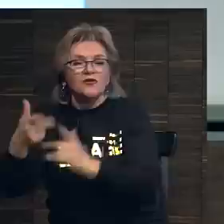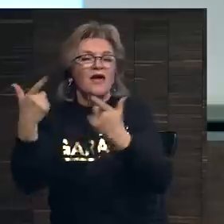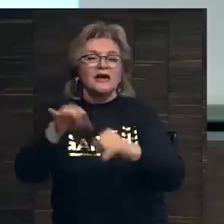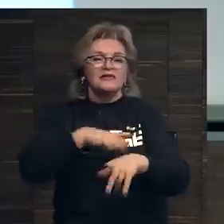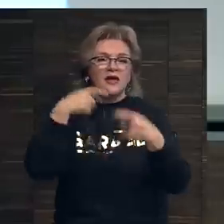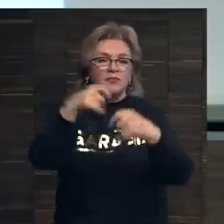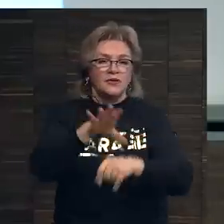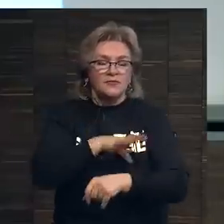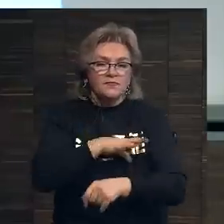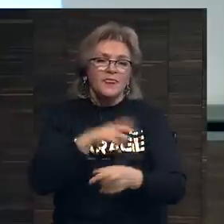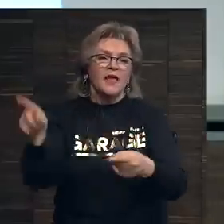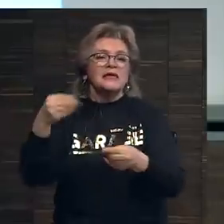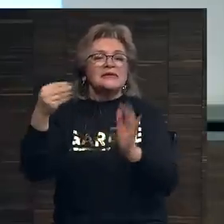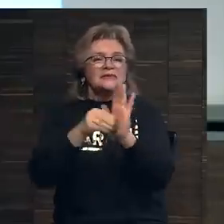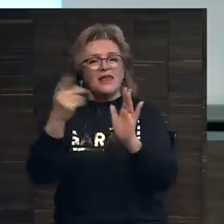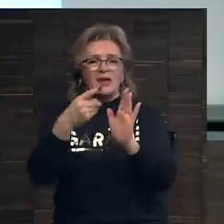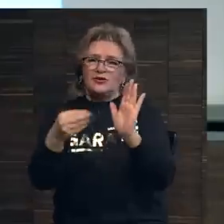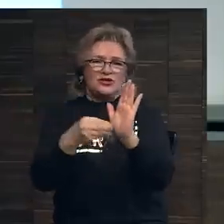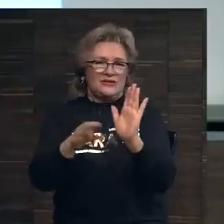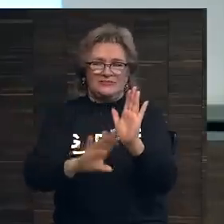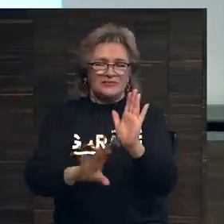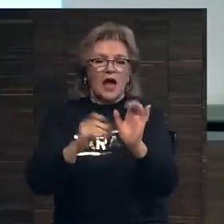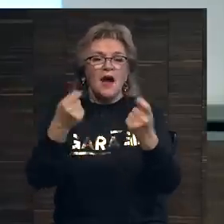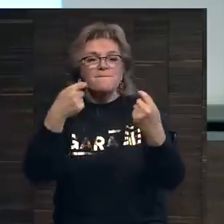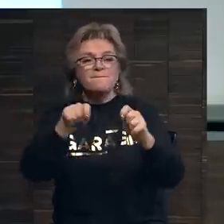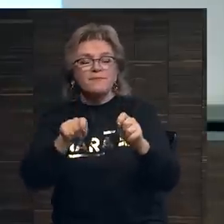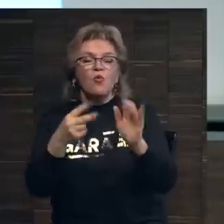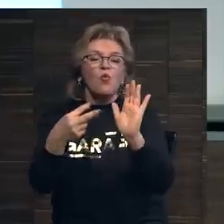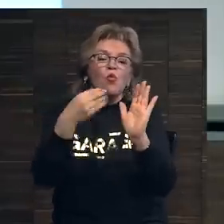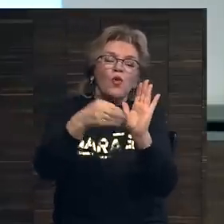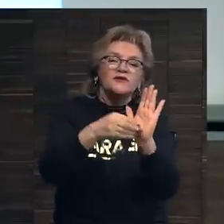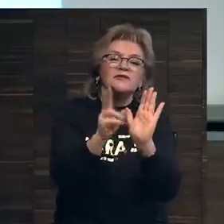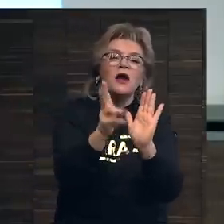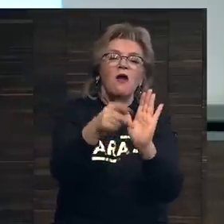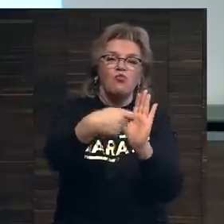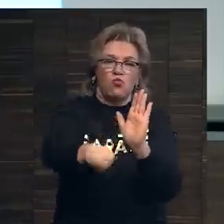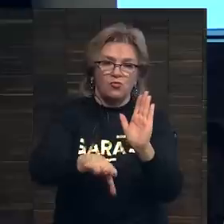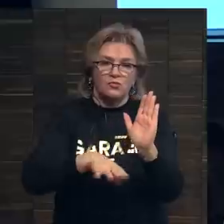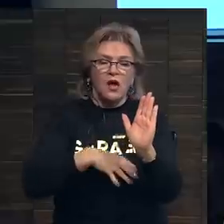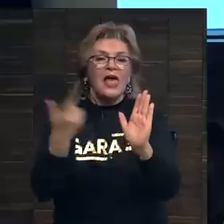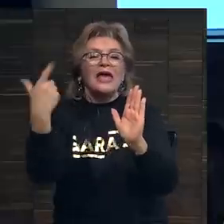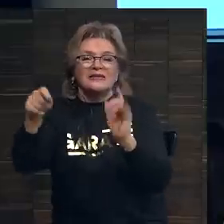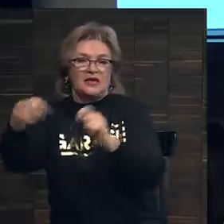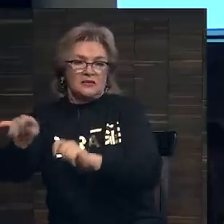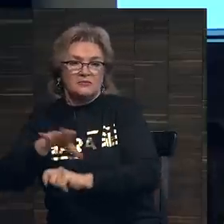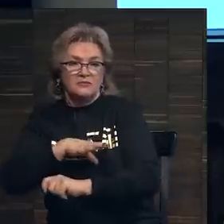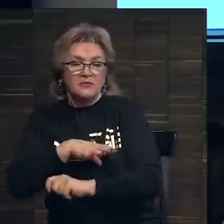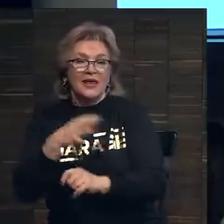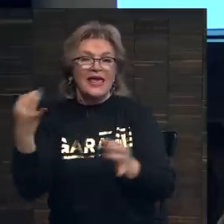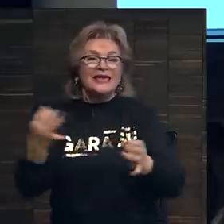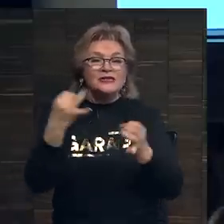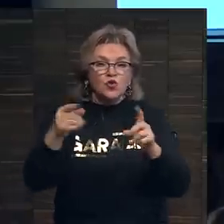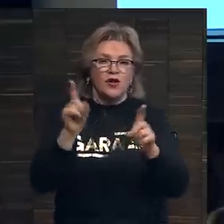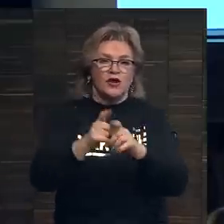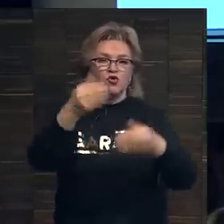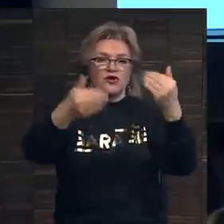продавалось. Цена обычно не пишется, продается, указывается, кому продавали и где. История